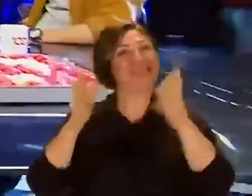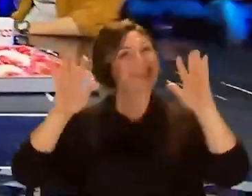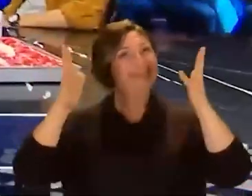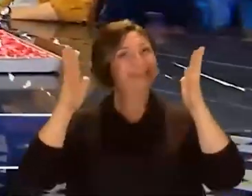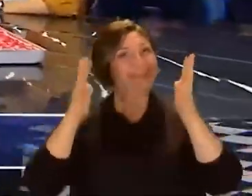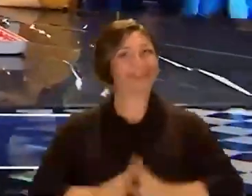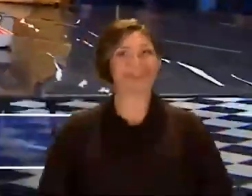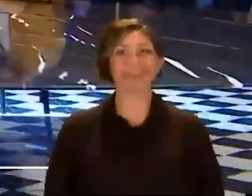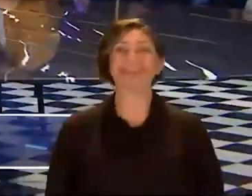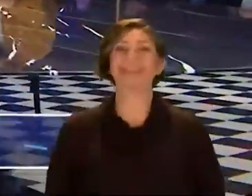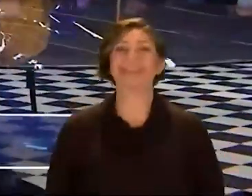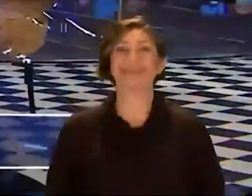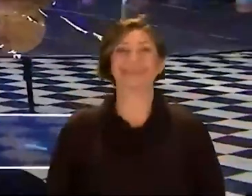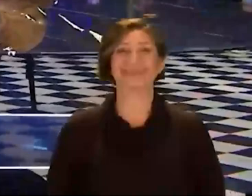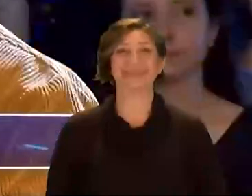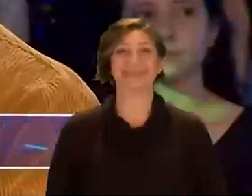alkışlıyoruz.